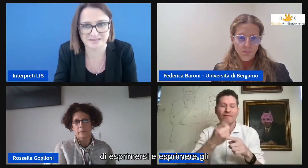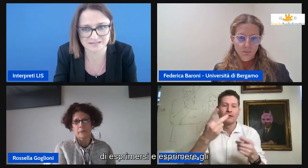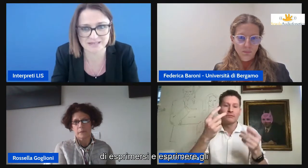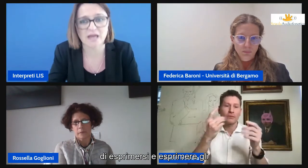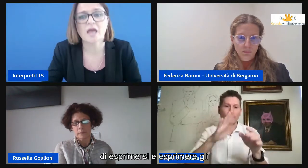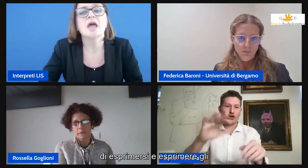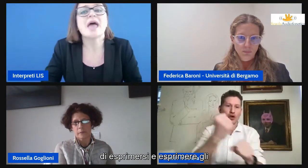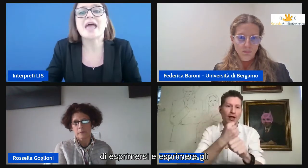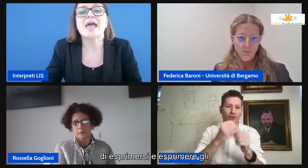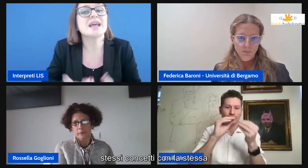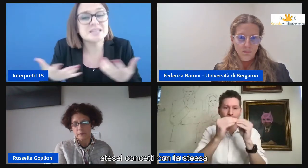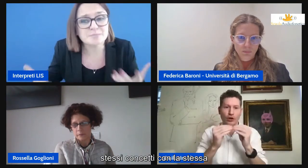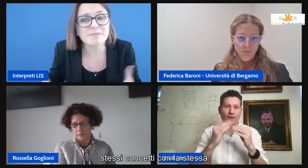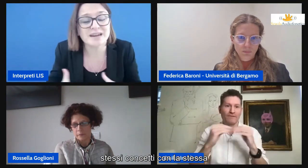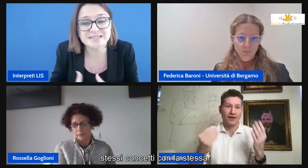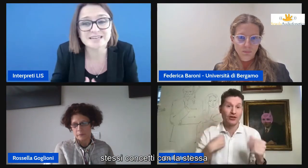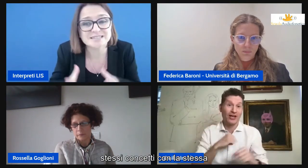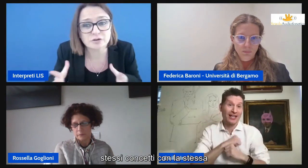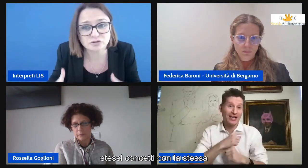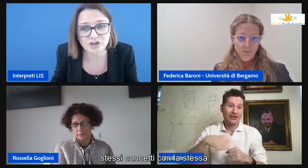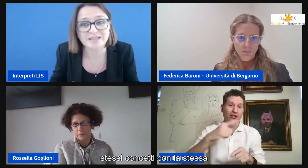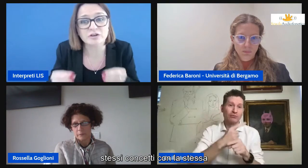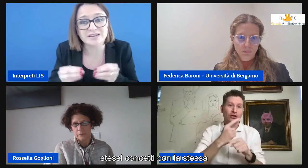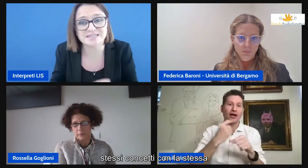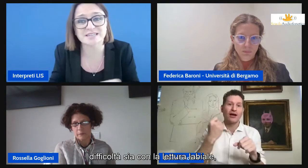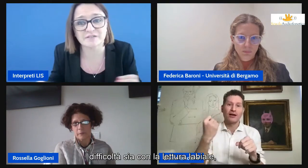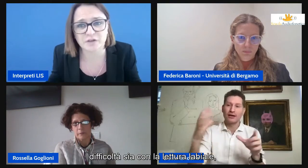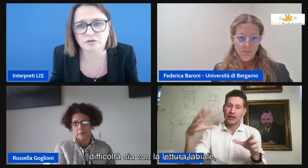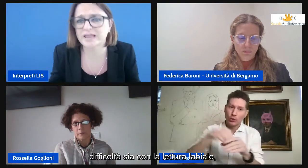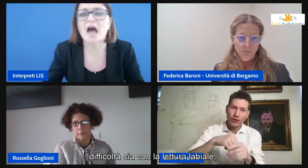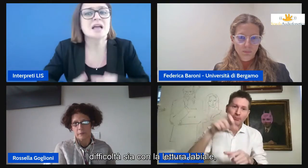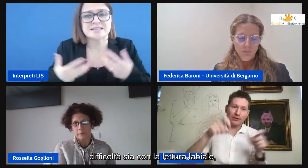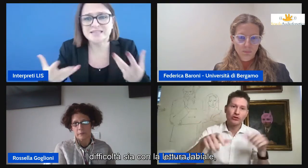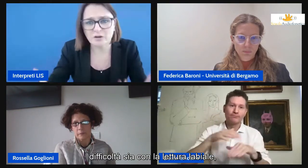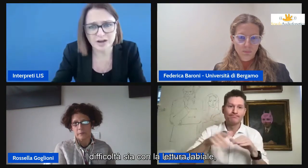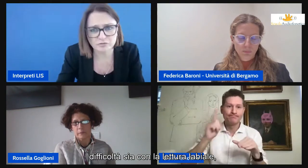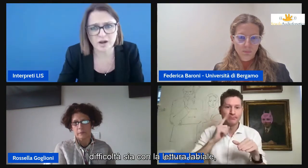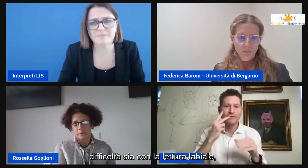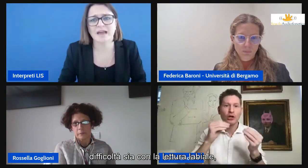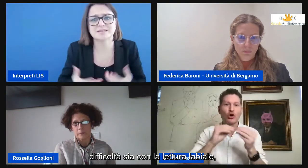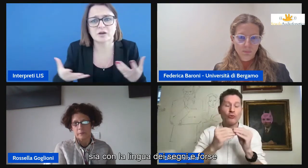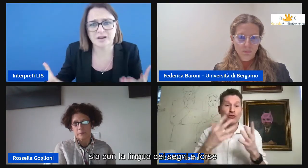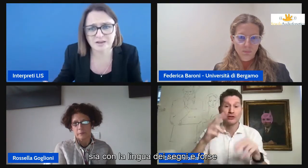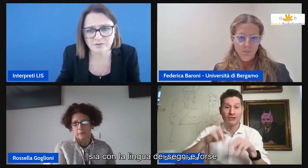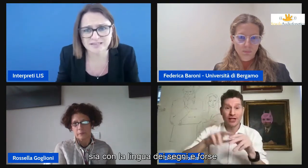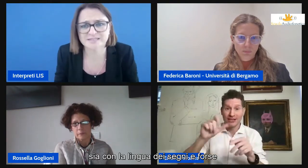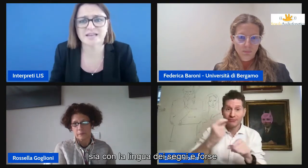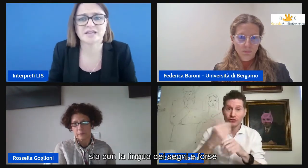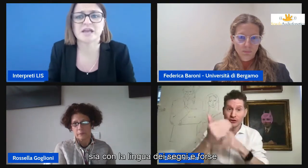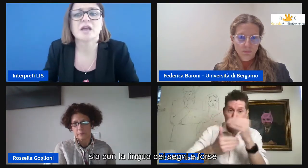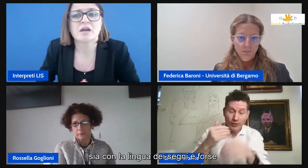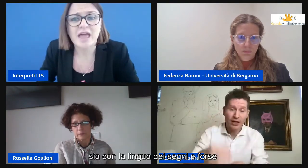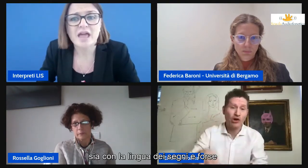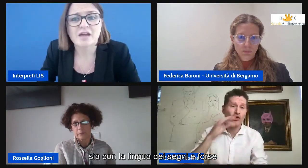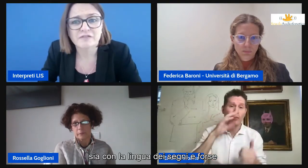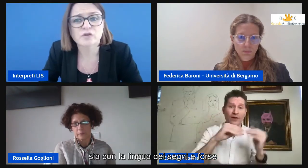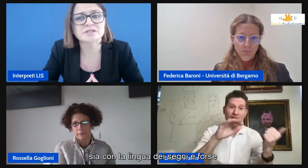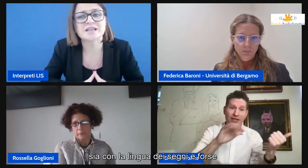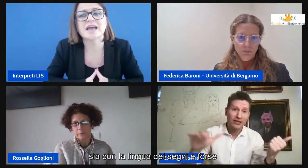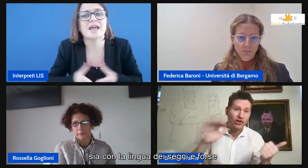esprimersi e a esprimere gli stress concetti con la stessa difficoltà sia con'elettro labiale sia con la lingua dei segni